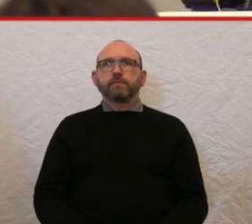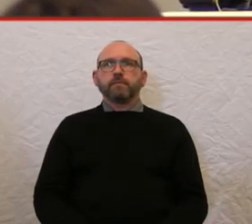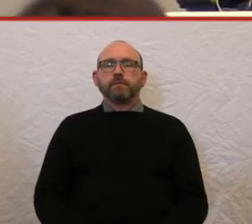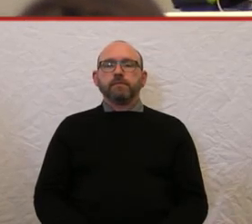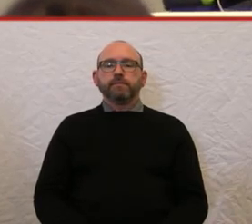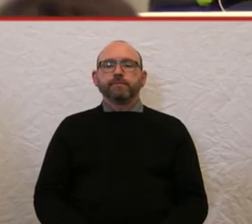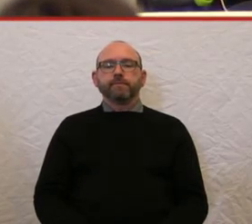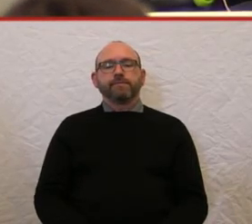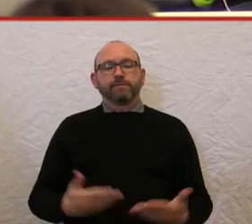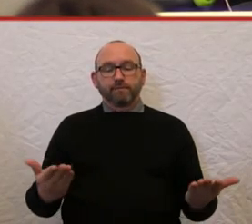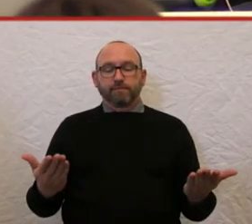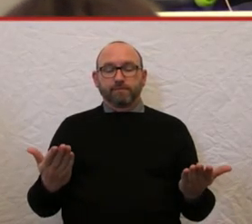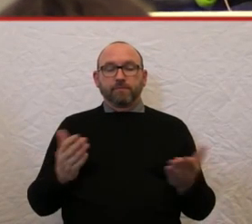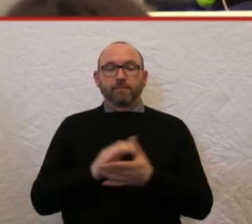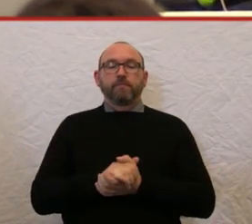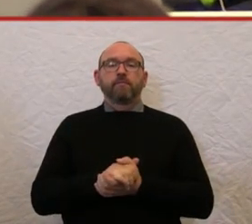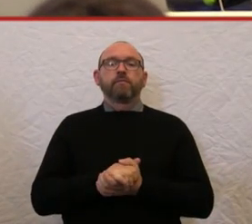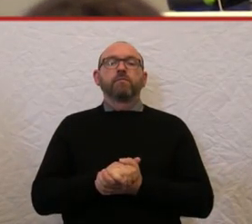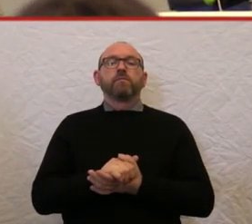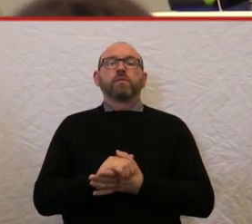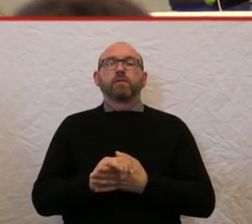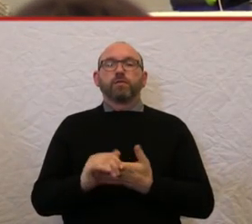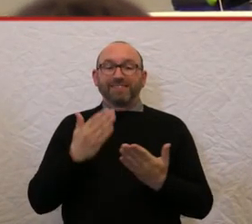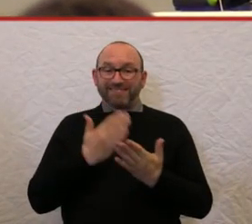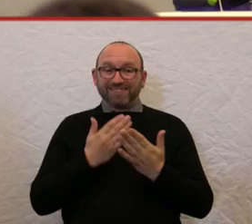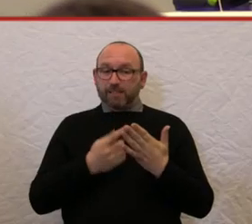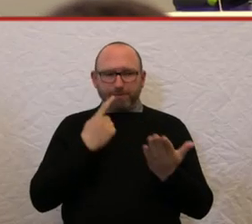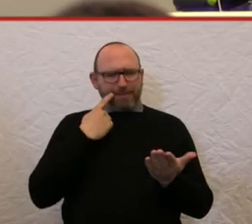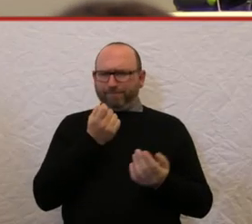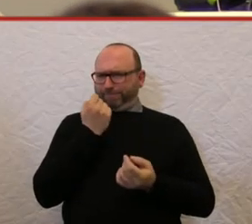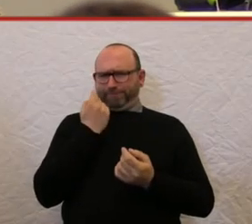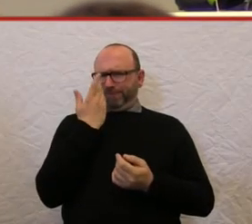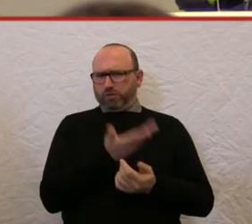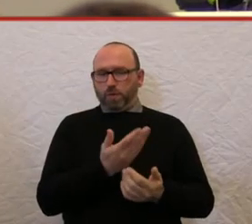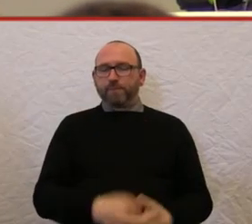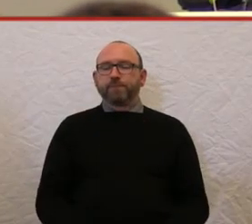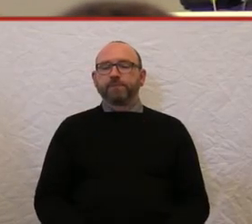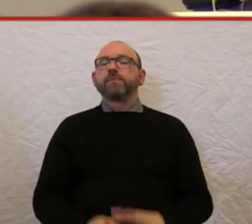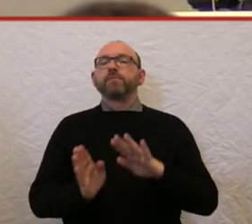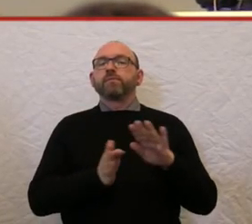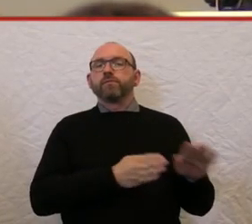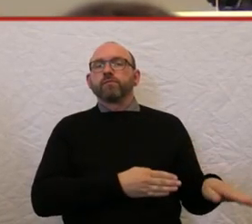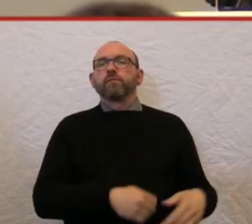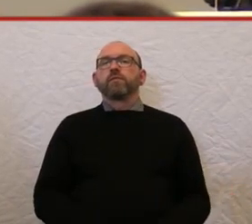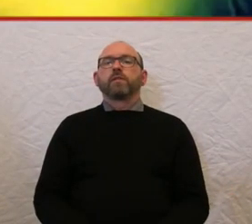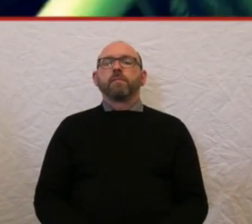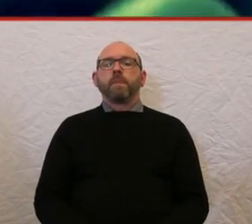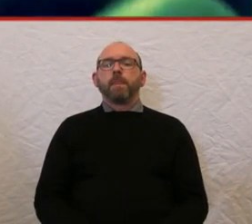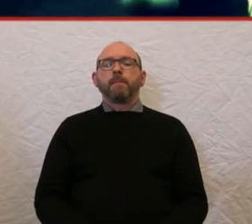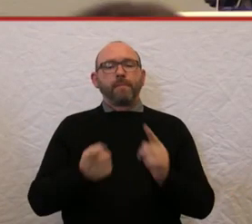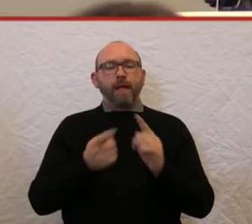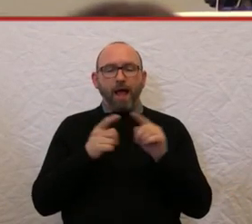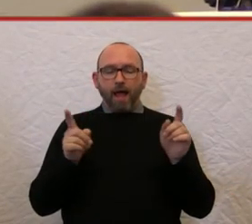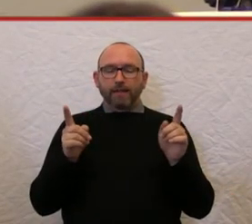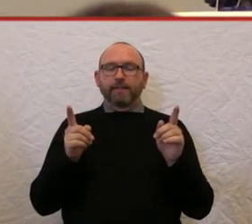Also finde ich, das ist etwas, was wir, glaube ich, wirklich mal adressieren können. Eine andere interessante Geschichte ist,